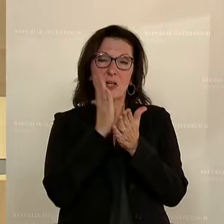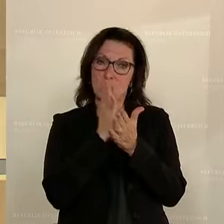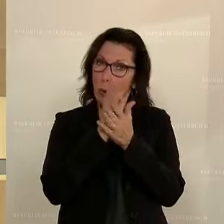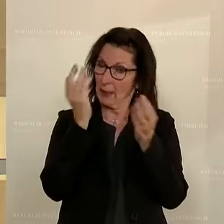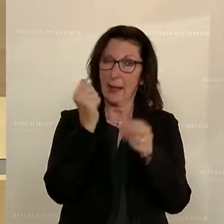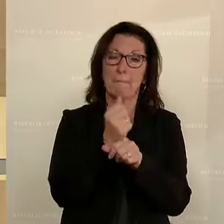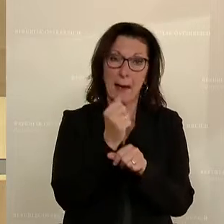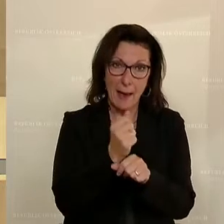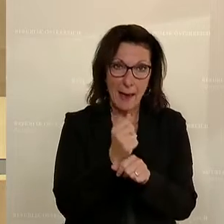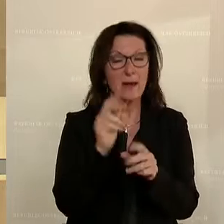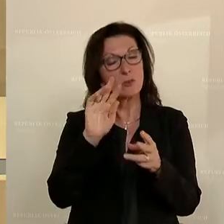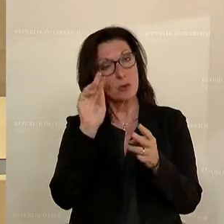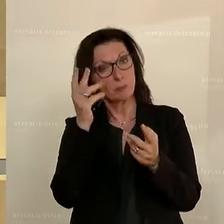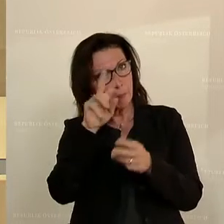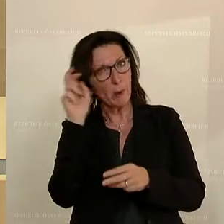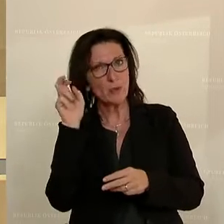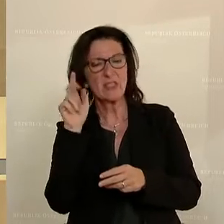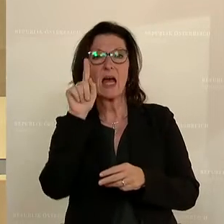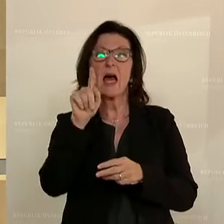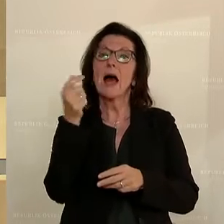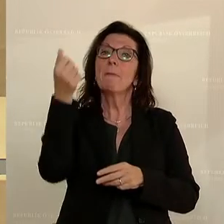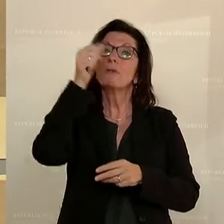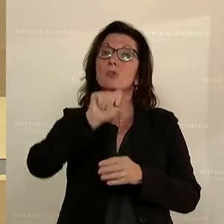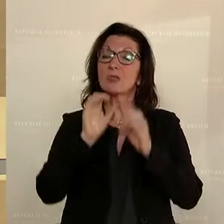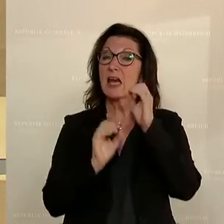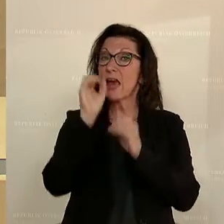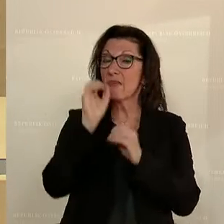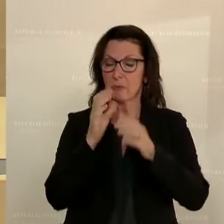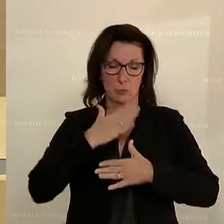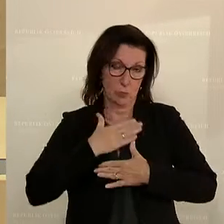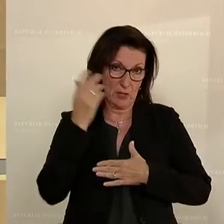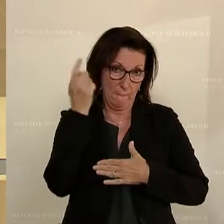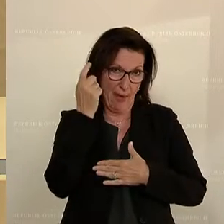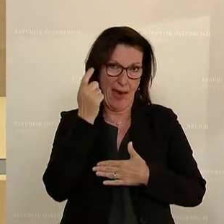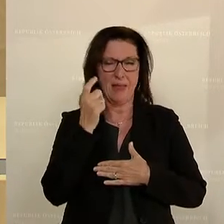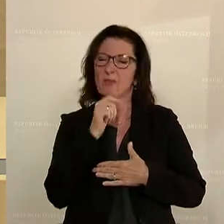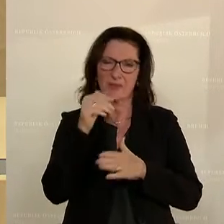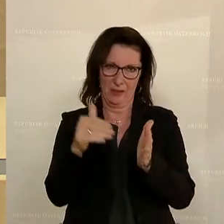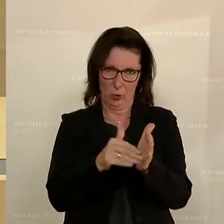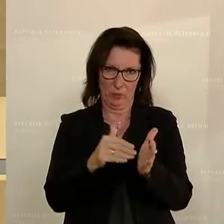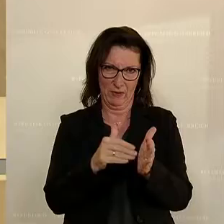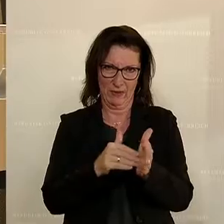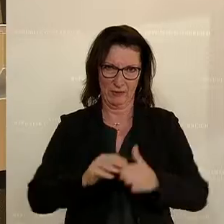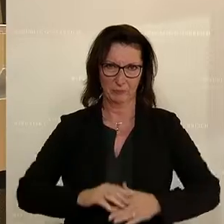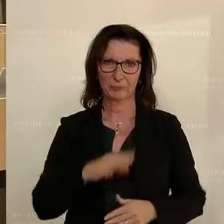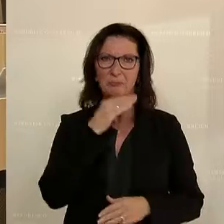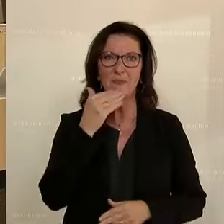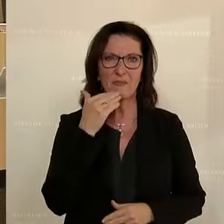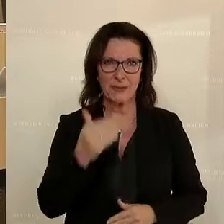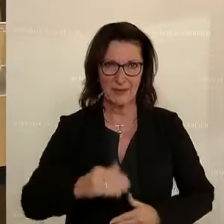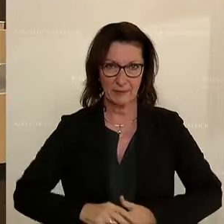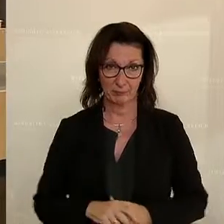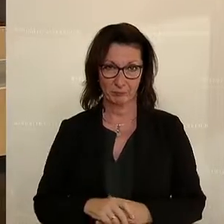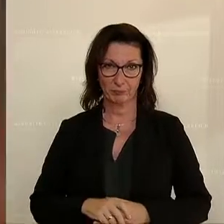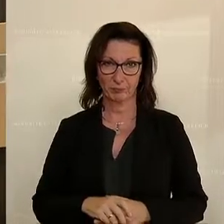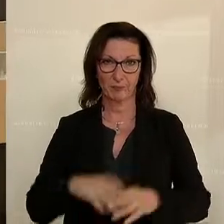Aber eine zusätzliche Evaluierung ist aus unserer Sicht nicht notwendig. Vielen Dank. Verständnis für die